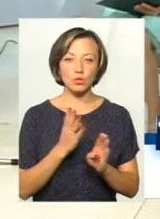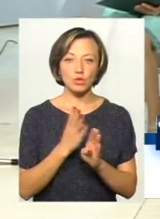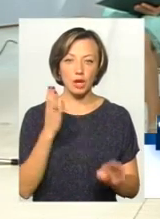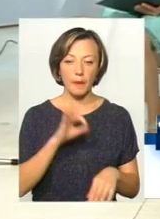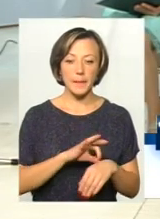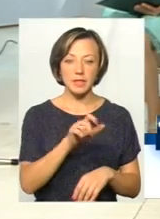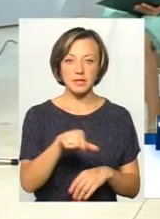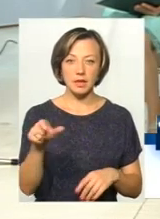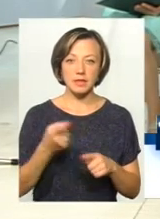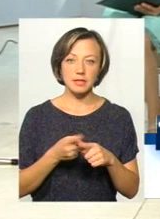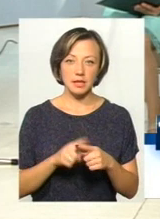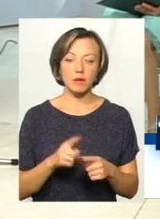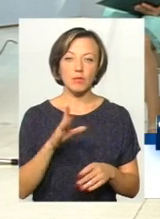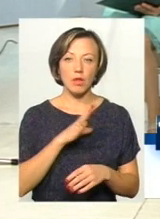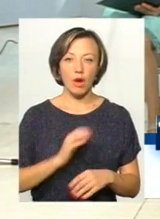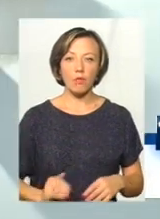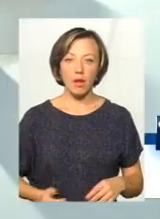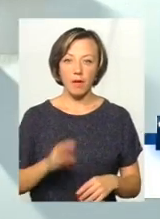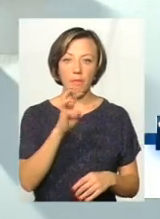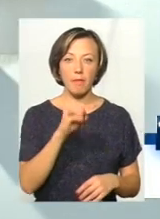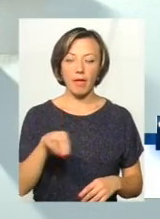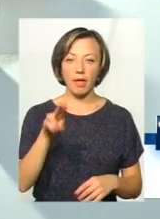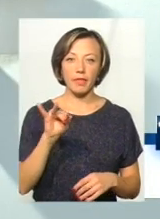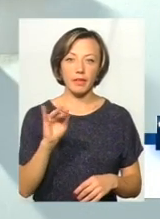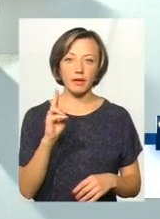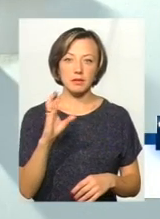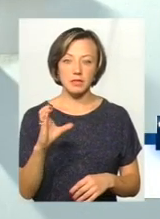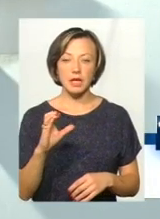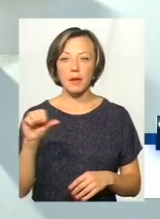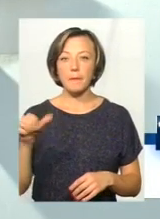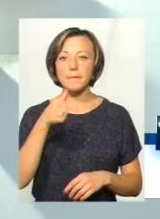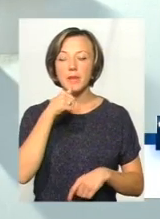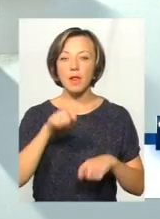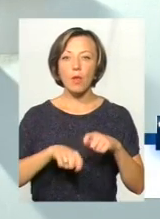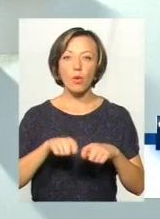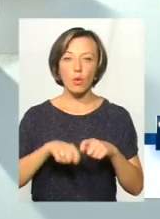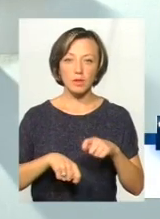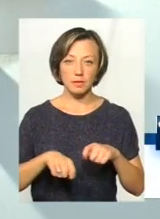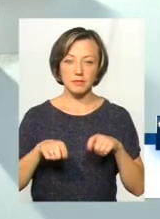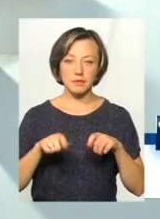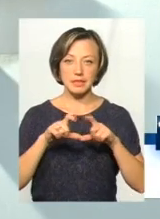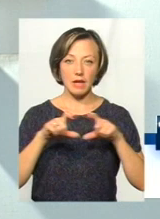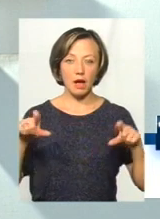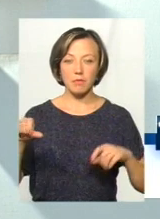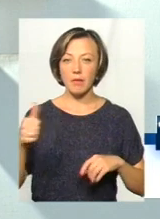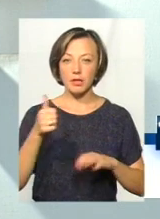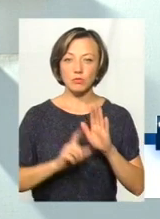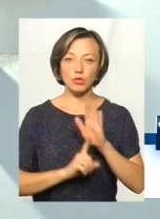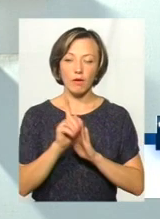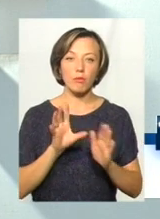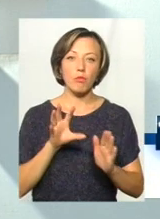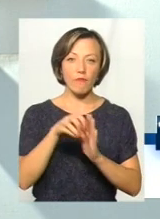пацієнтів, це я якраз і була компанія Медикс. І пілотним, можна так сказати, закладом, який перший почав